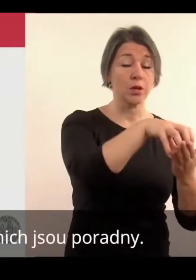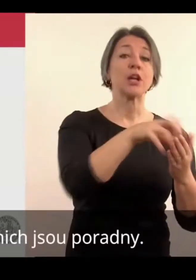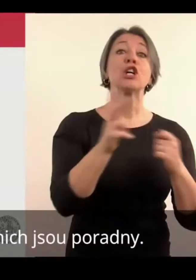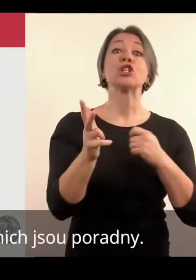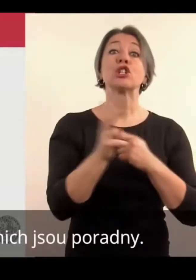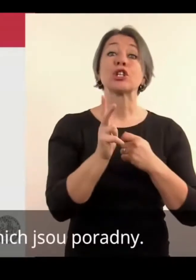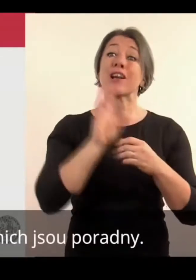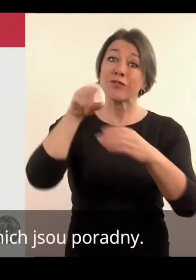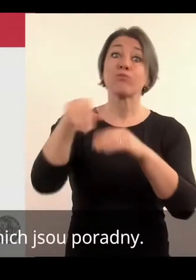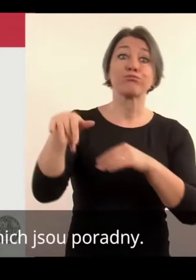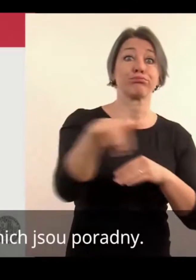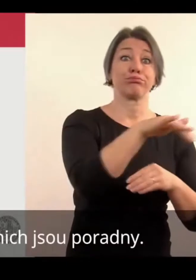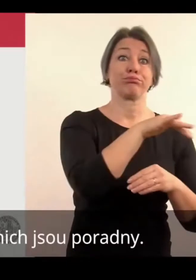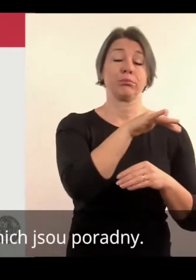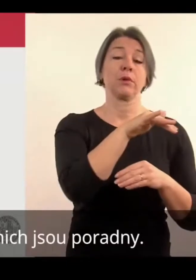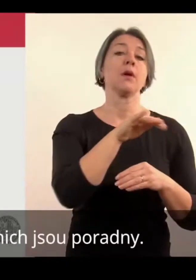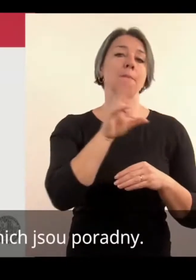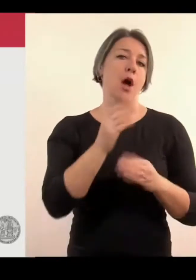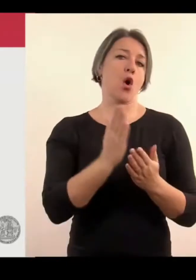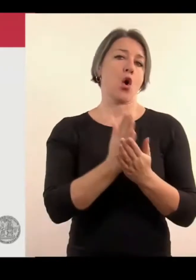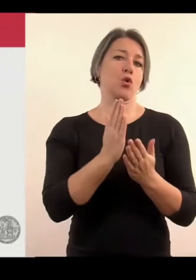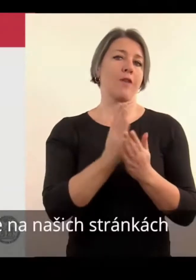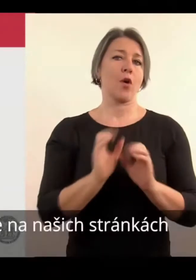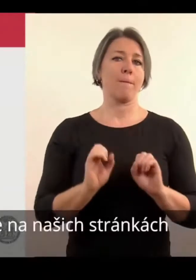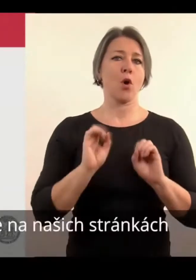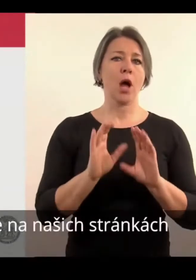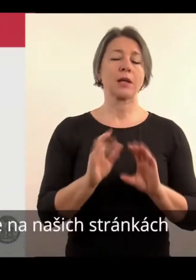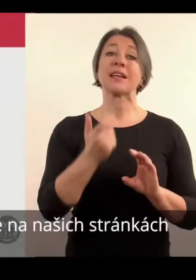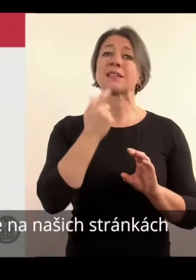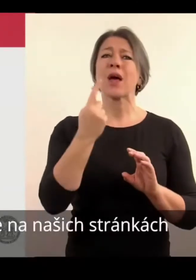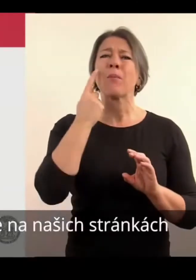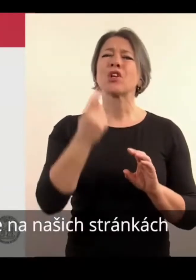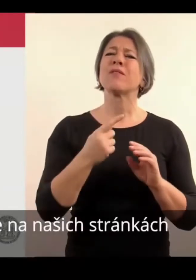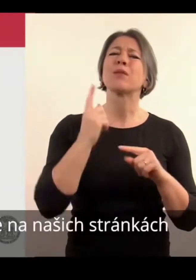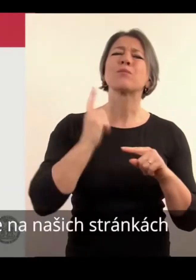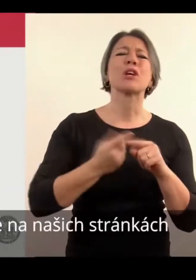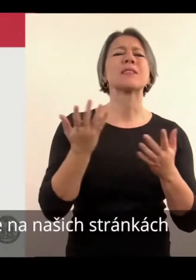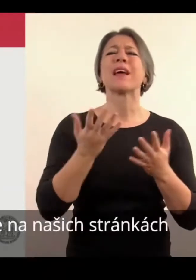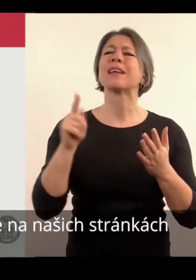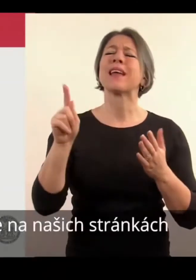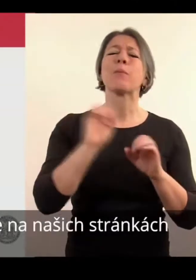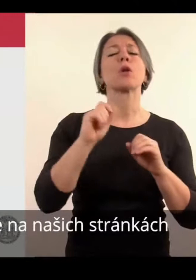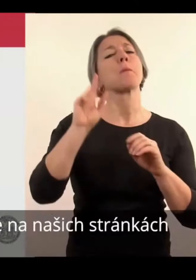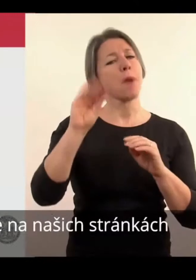jimných jsou poradny. Přeznam, ty poradenci můžete podívat na našich stránkách.